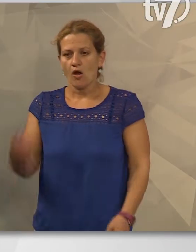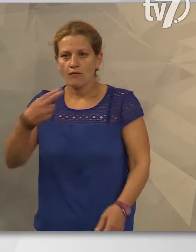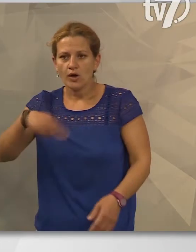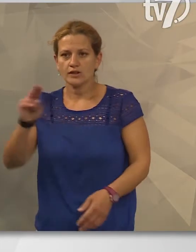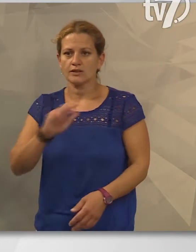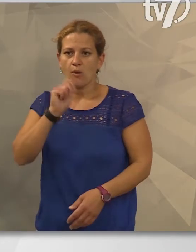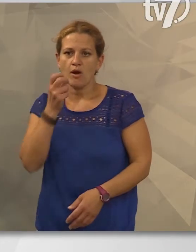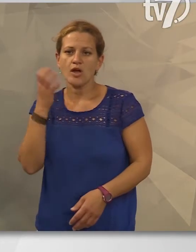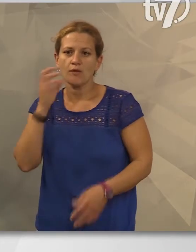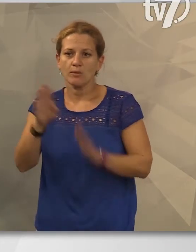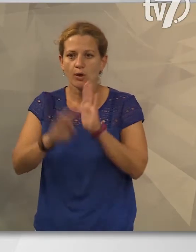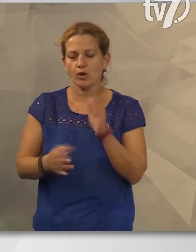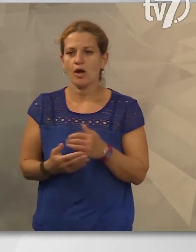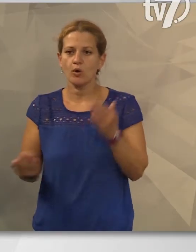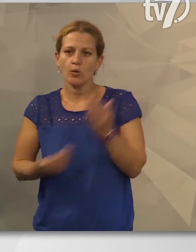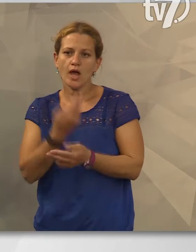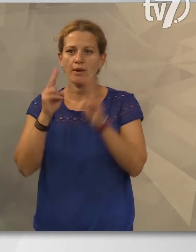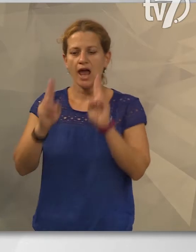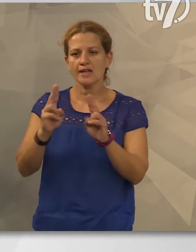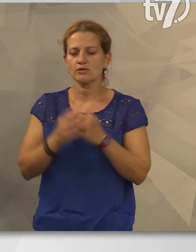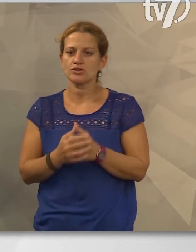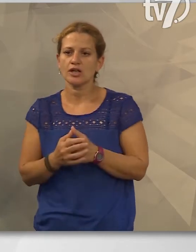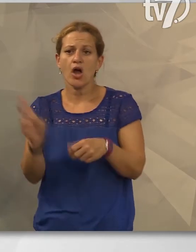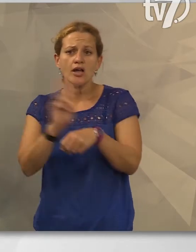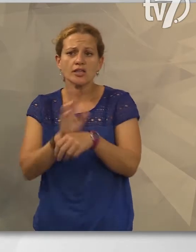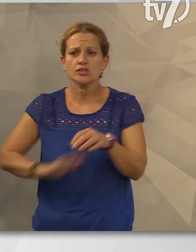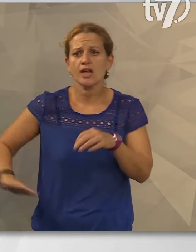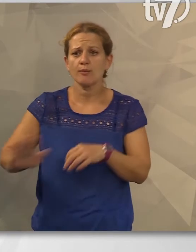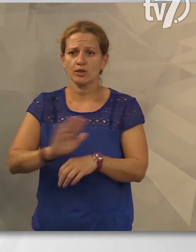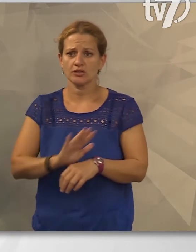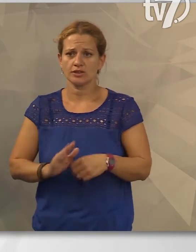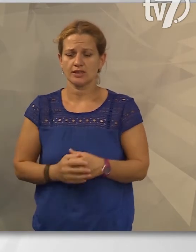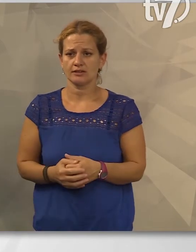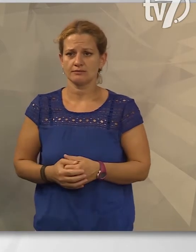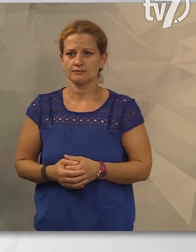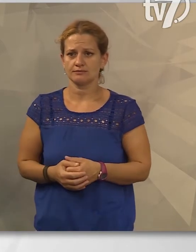Folytatódik a Magyar Falu Program, újabb lehetőségek a kistelepüléseknek.